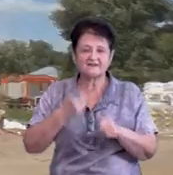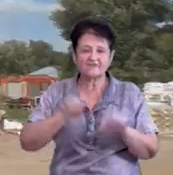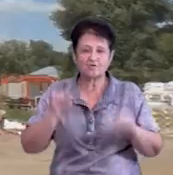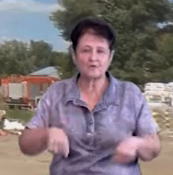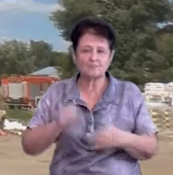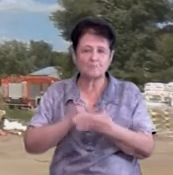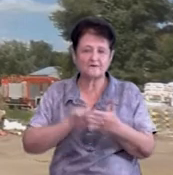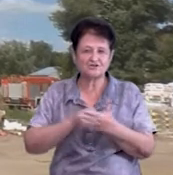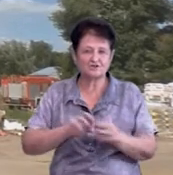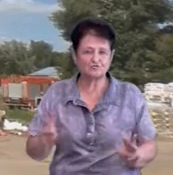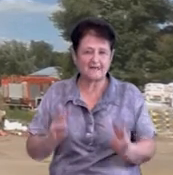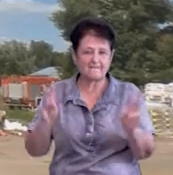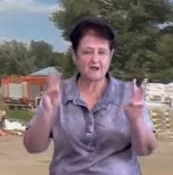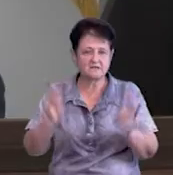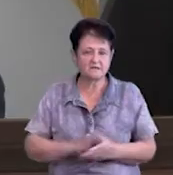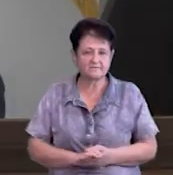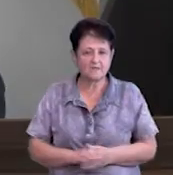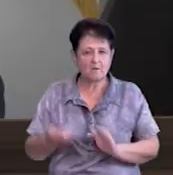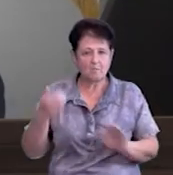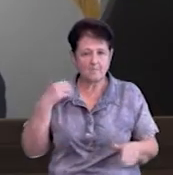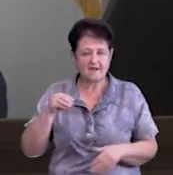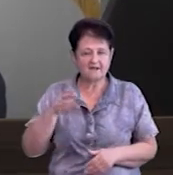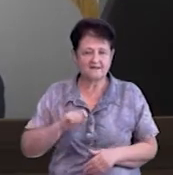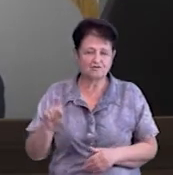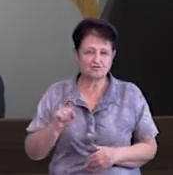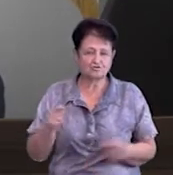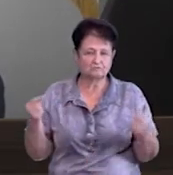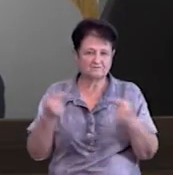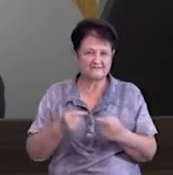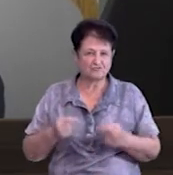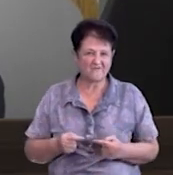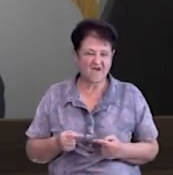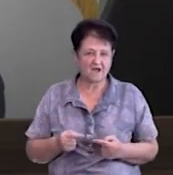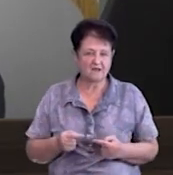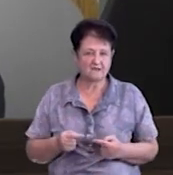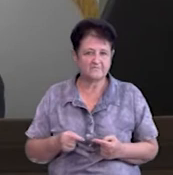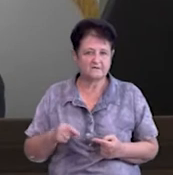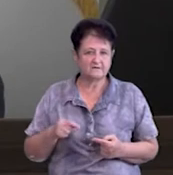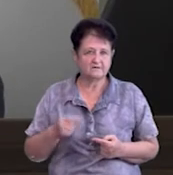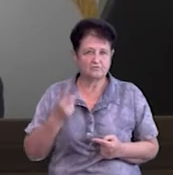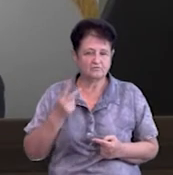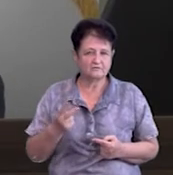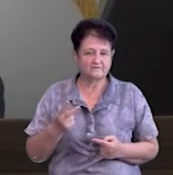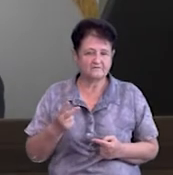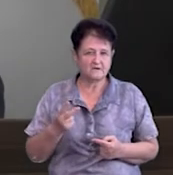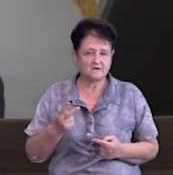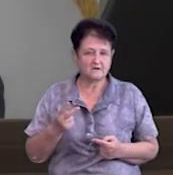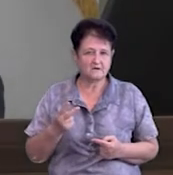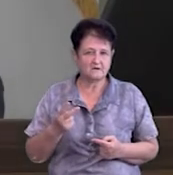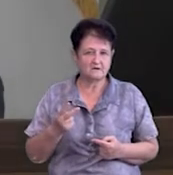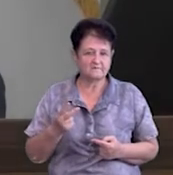вірогідну причину займання. Попереднє те, що з'ясували. Тут два моменти, я прошу